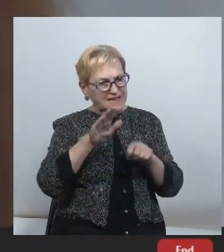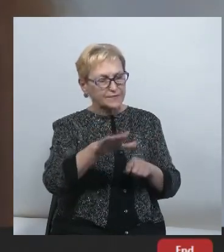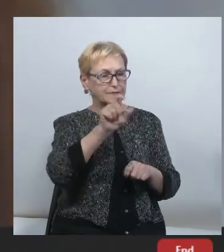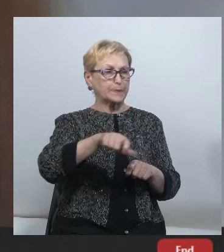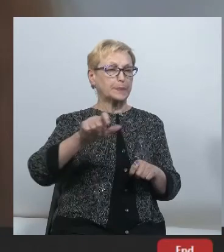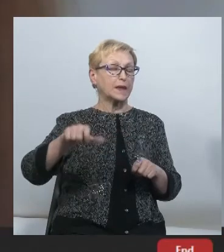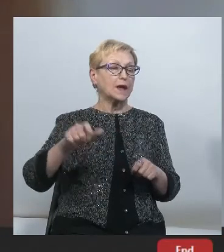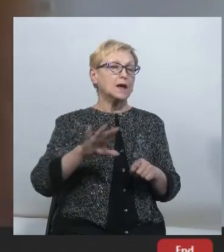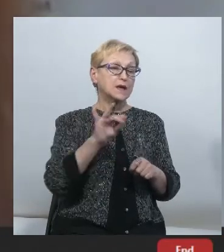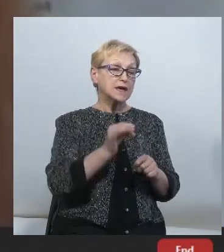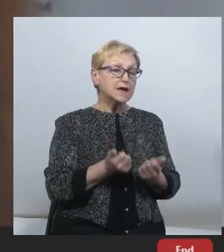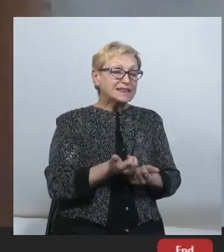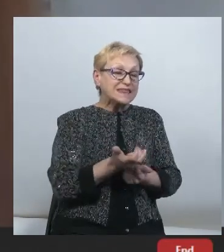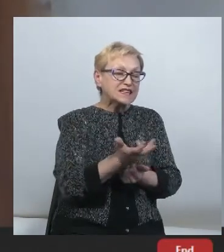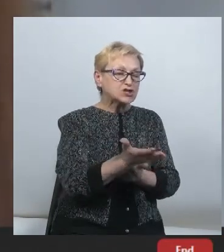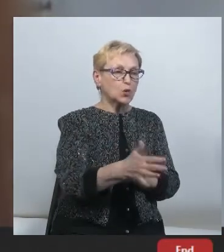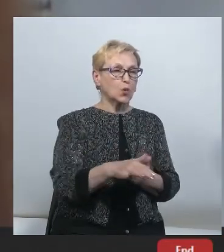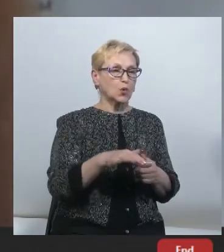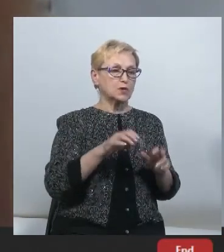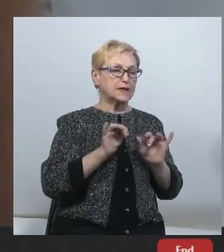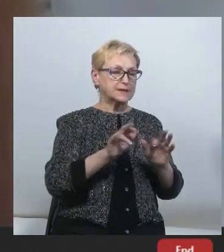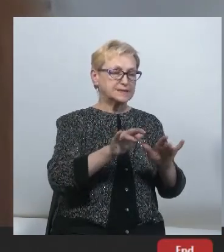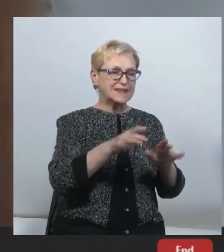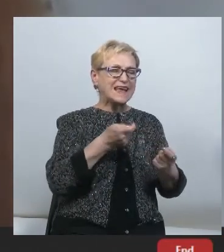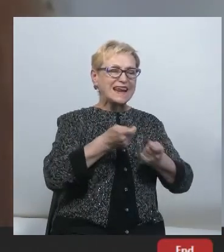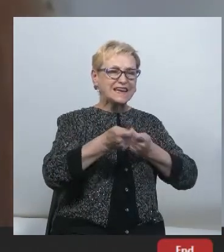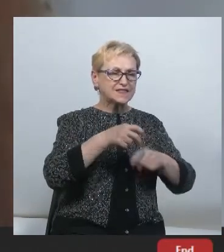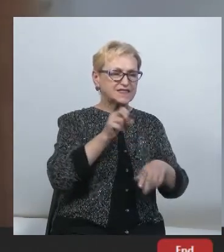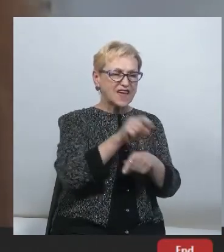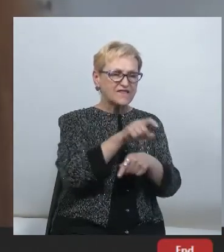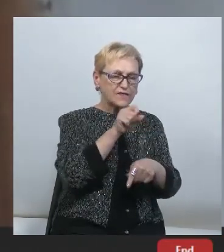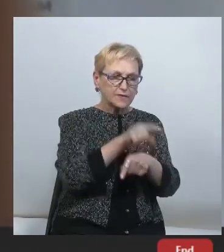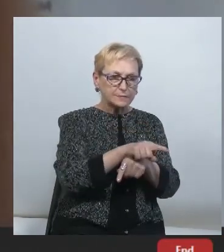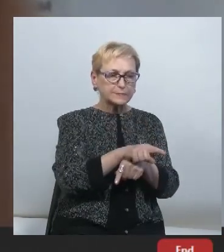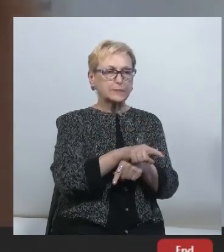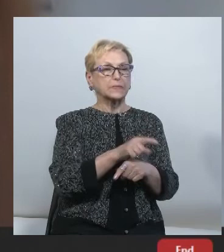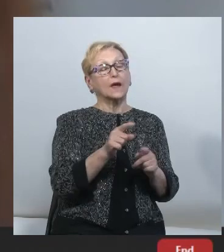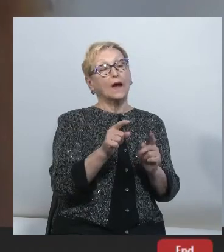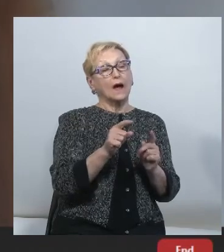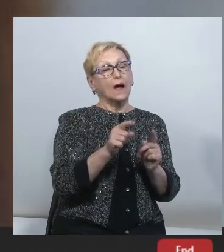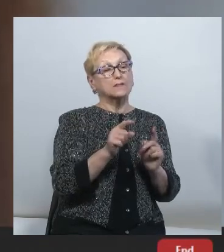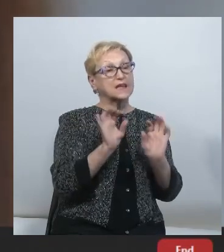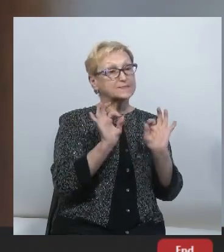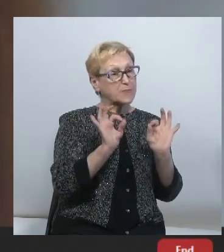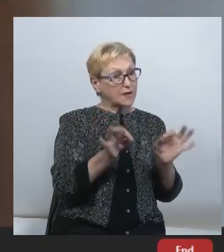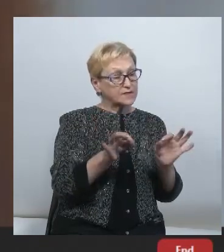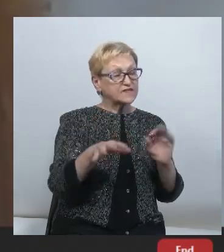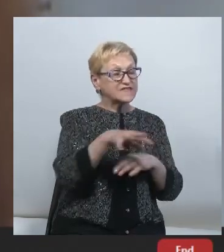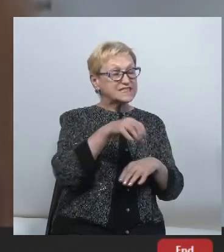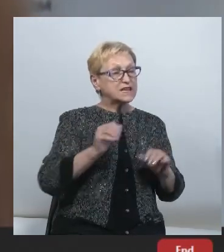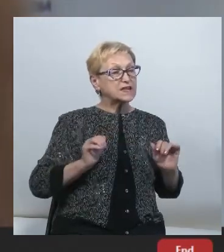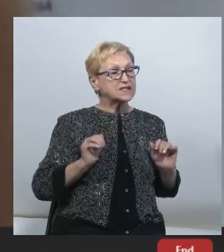навчальних заходів щодо директиви, щодо положень стандартів Ради Європи. Насправді, завдяки всім заходам